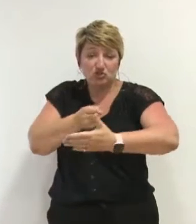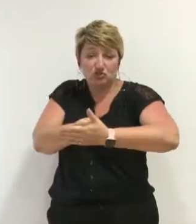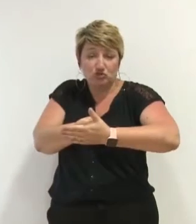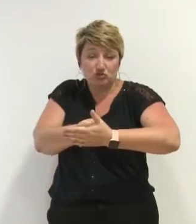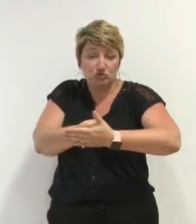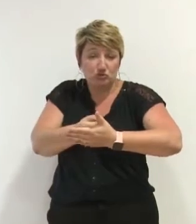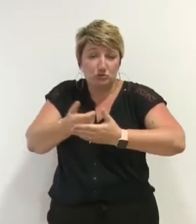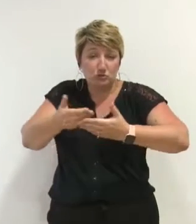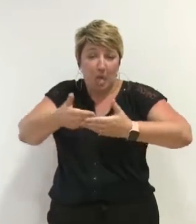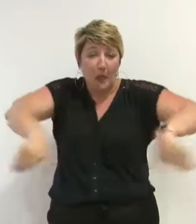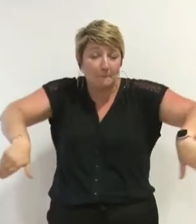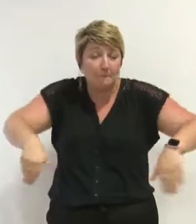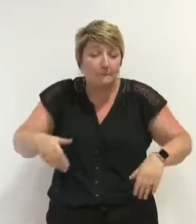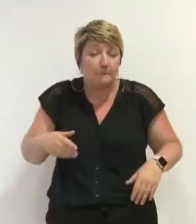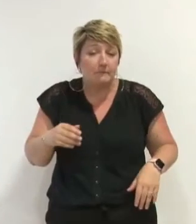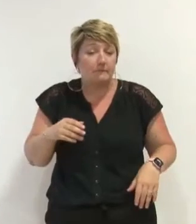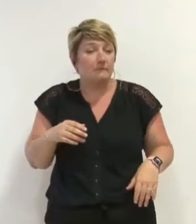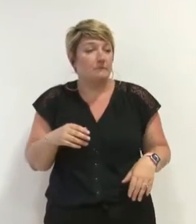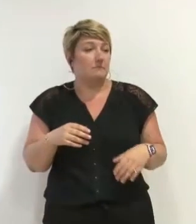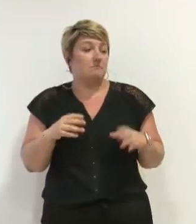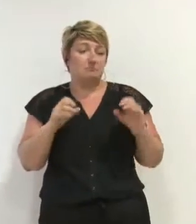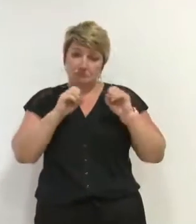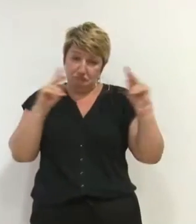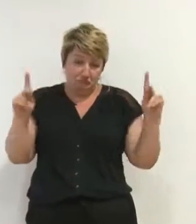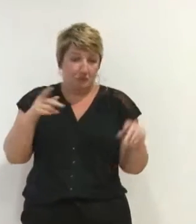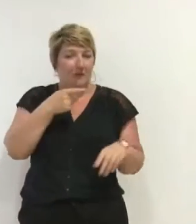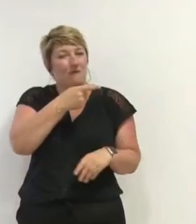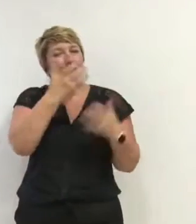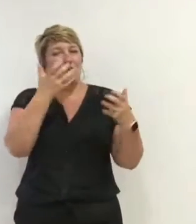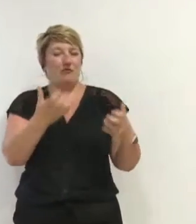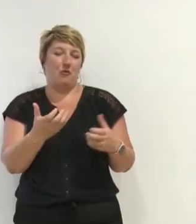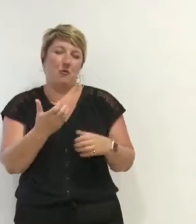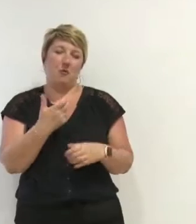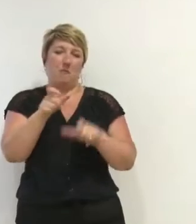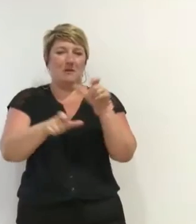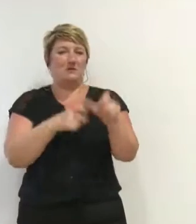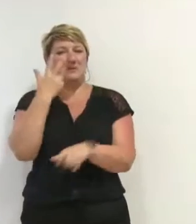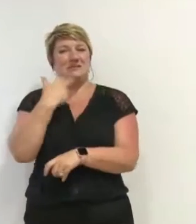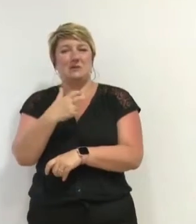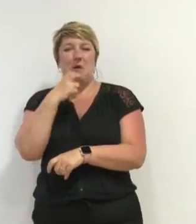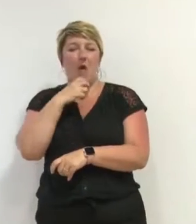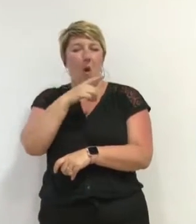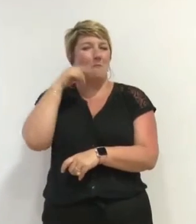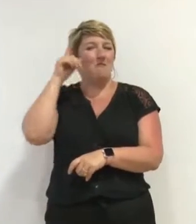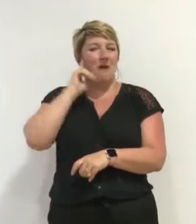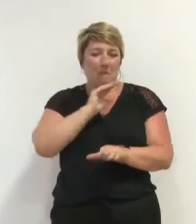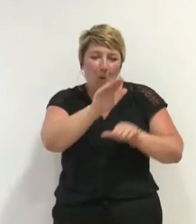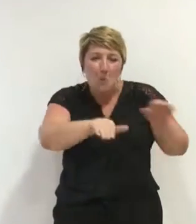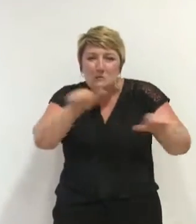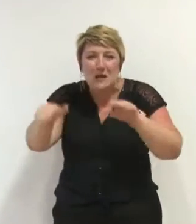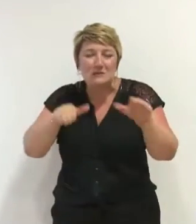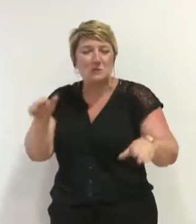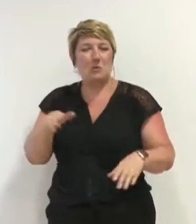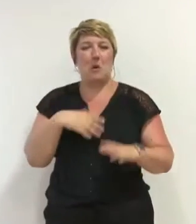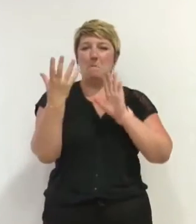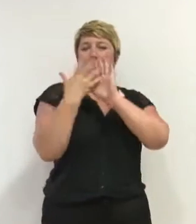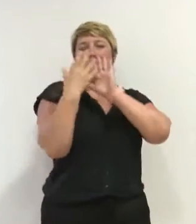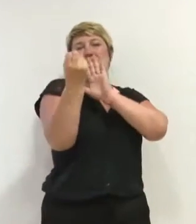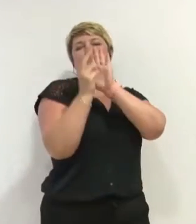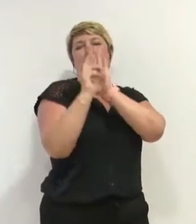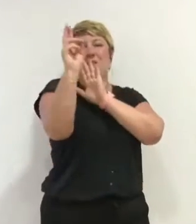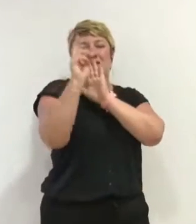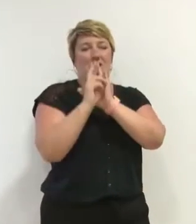vous voudriez exemplaire en matière de consultation des citoyennes et des citoyens. Alors je vous fais une proposition qui mettrait